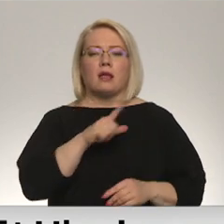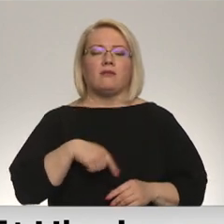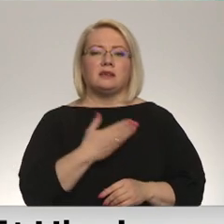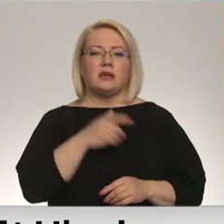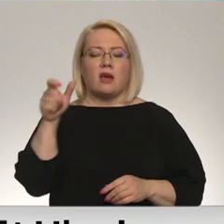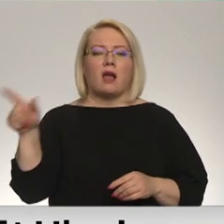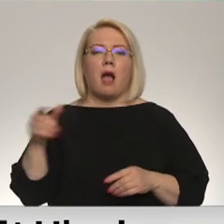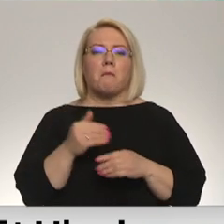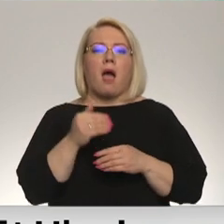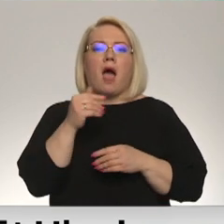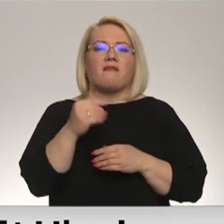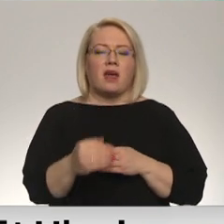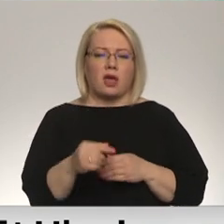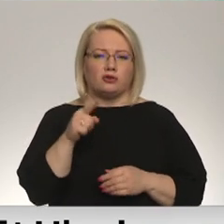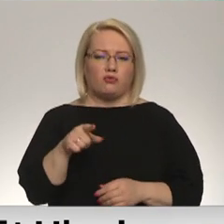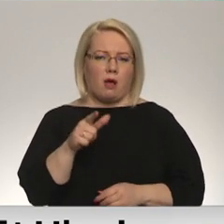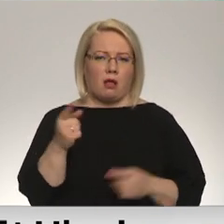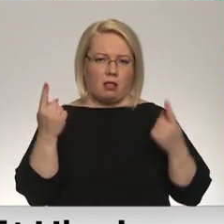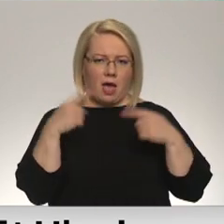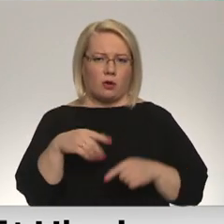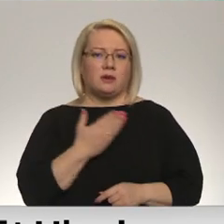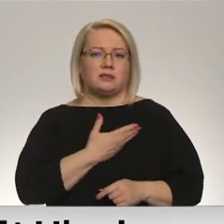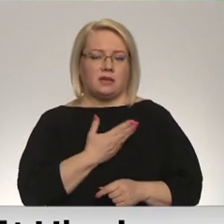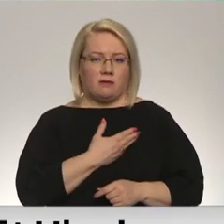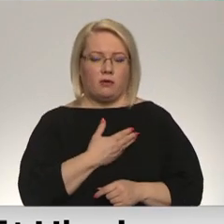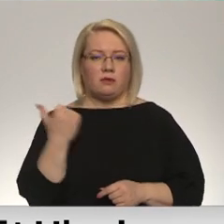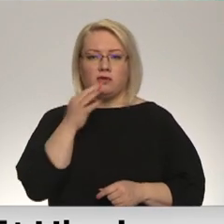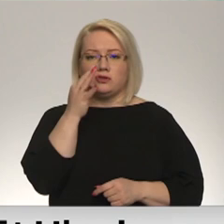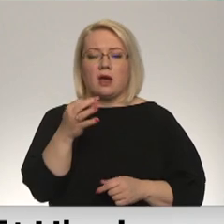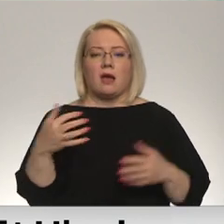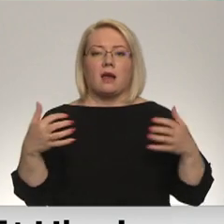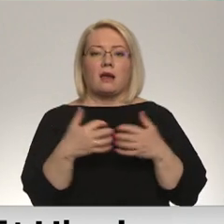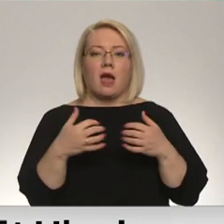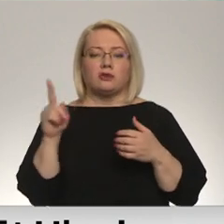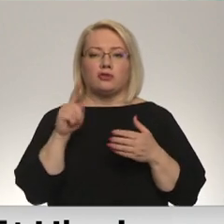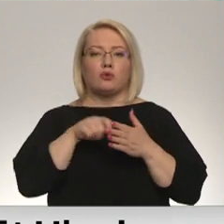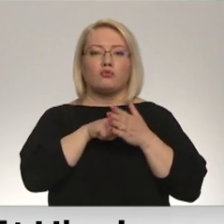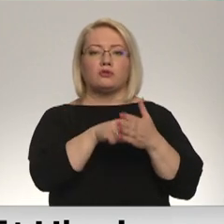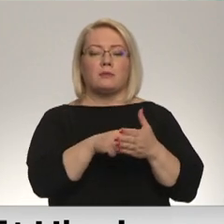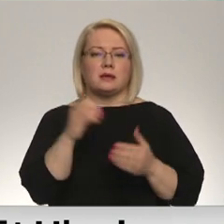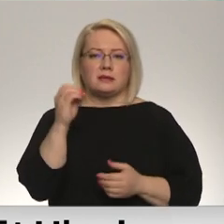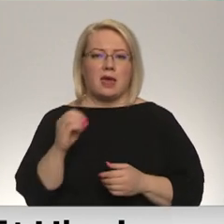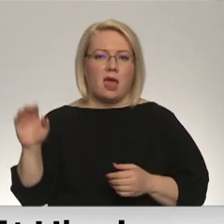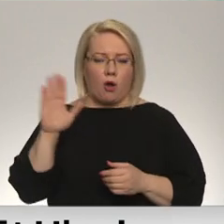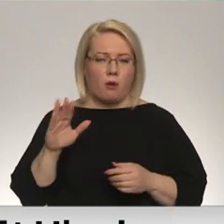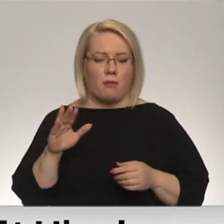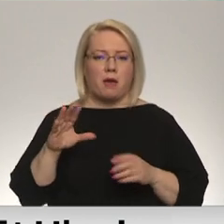Šis karš ir uzspiests Eiropā, uzspiests pasaulē.